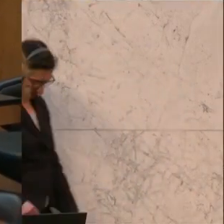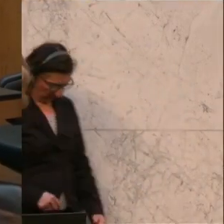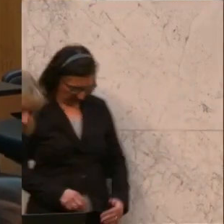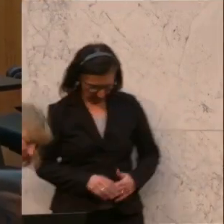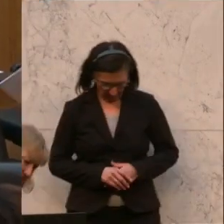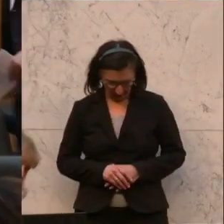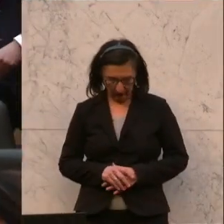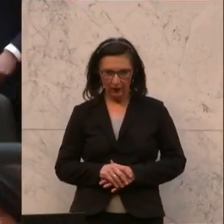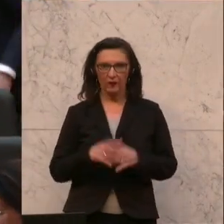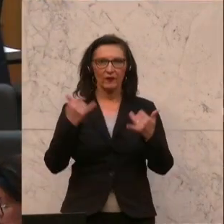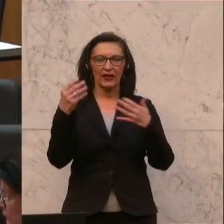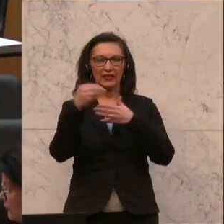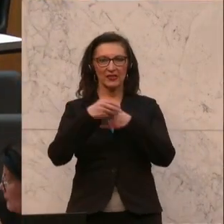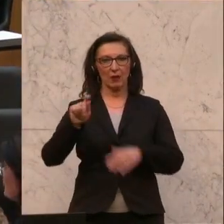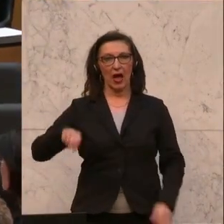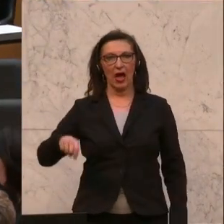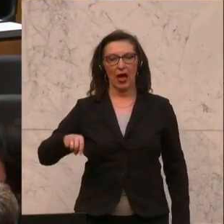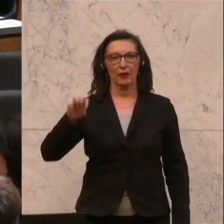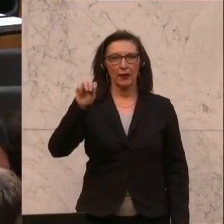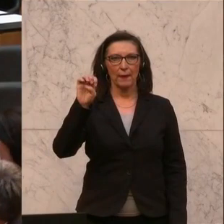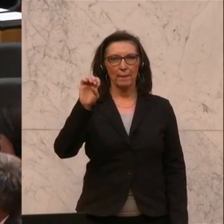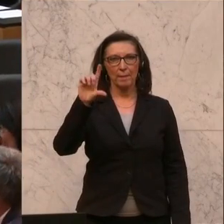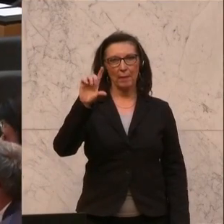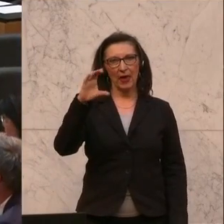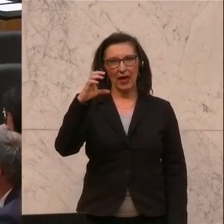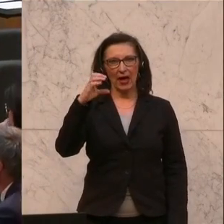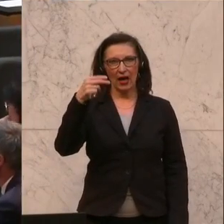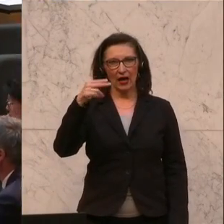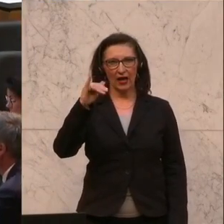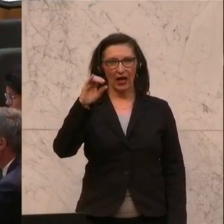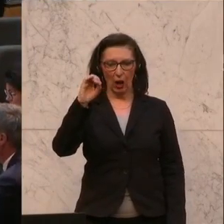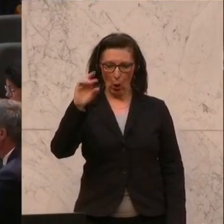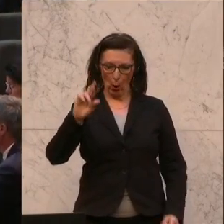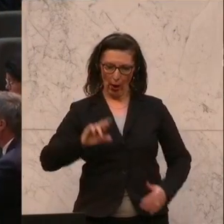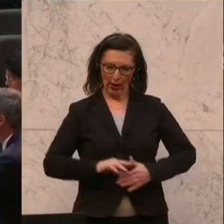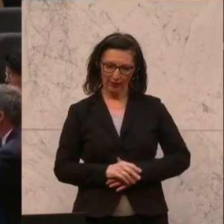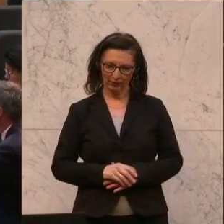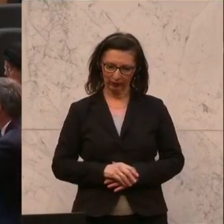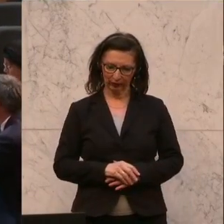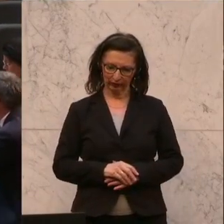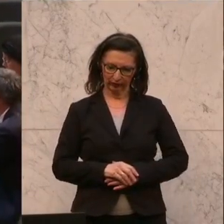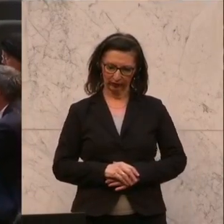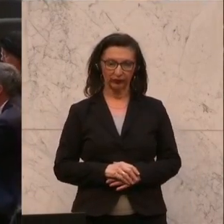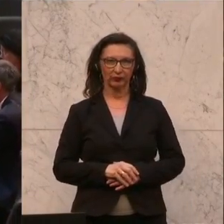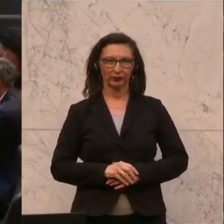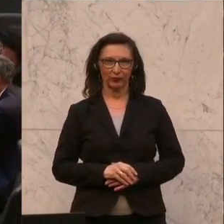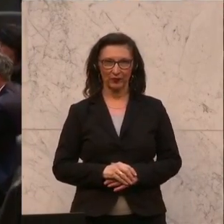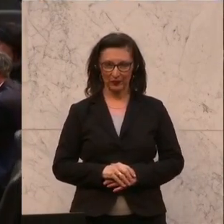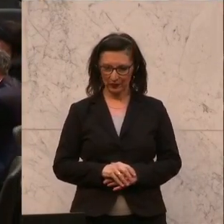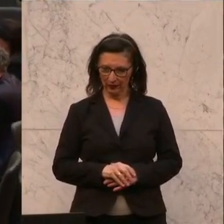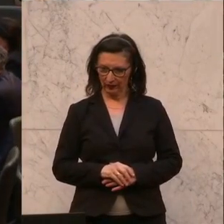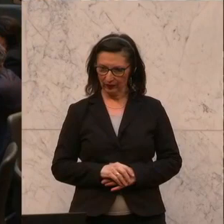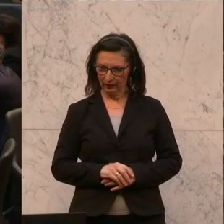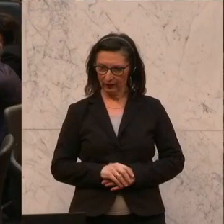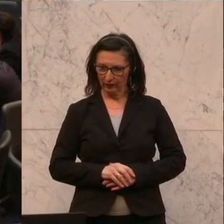Nächster Redner ist Alexander Melchior, der Niederösterreicher ist ÖVP-Abgeordneter. Seine Partei ist für die